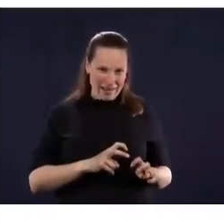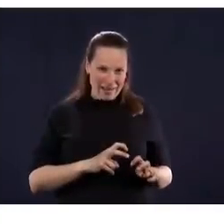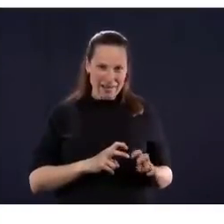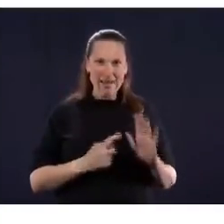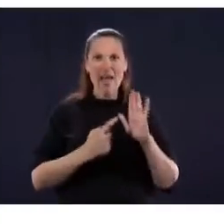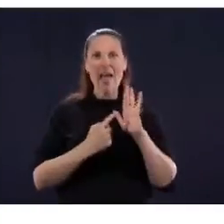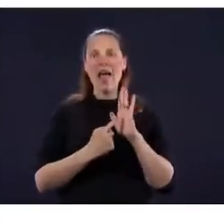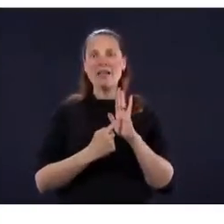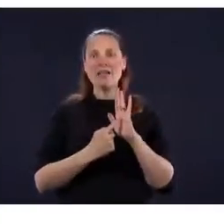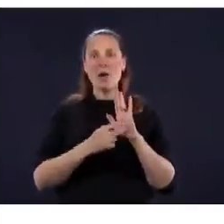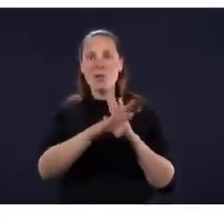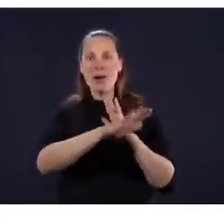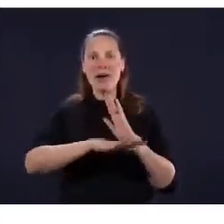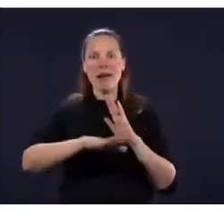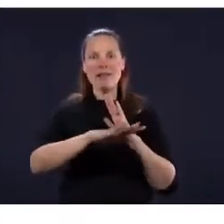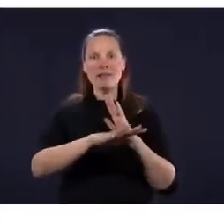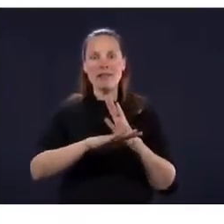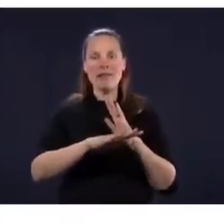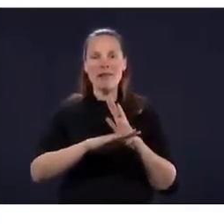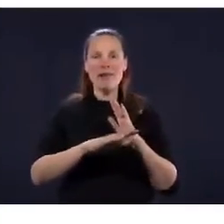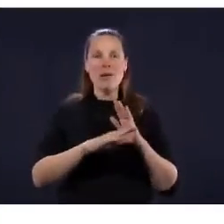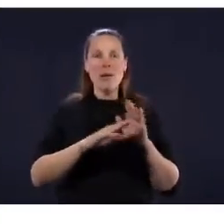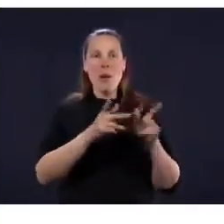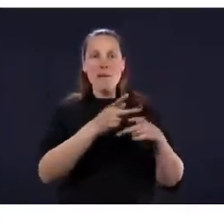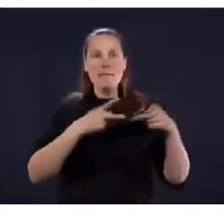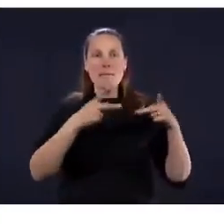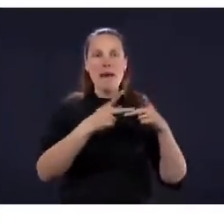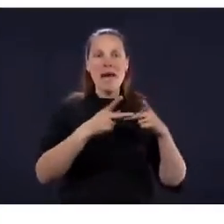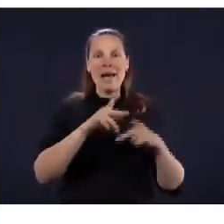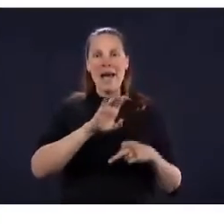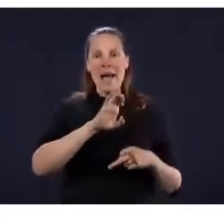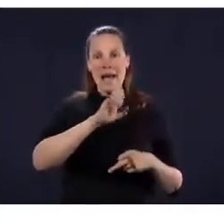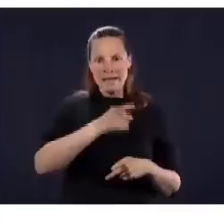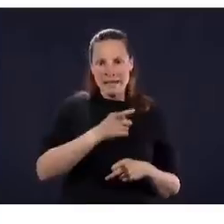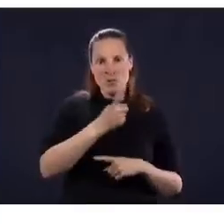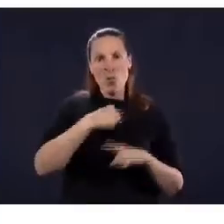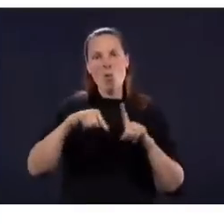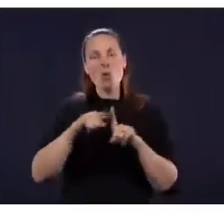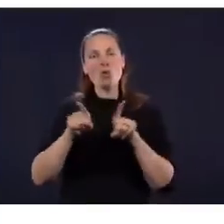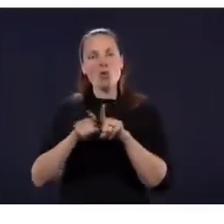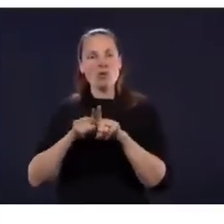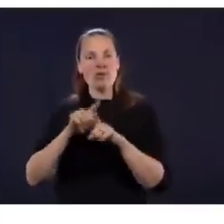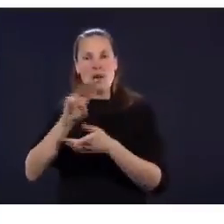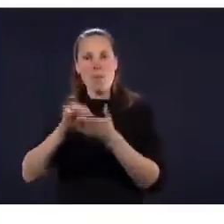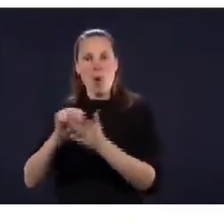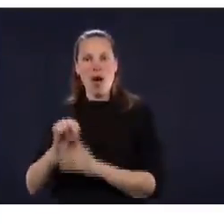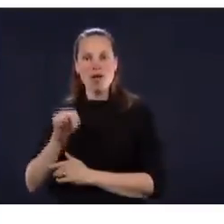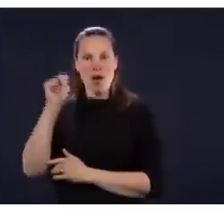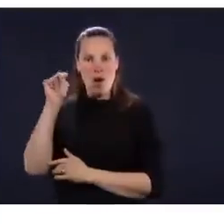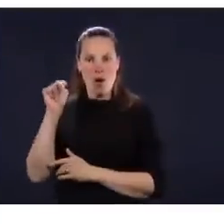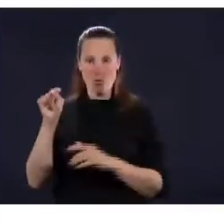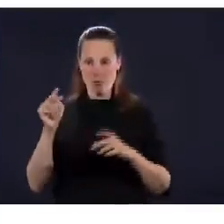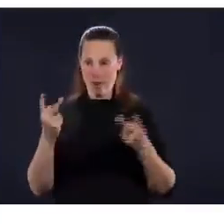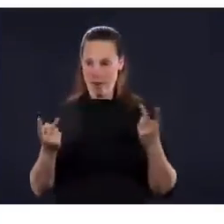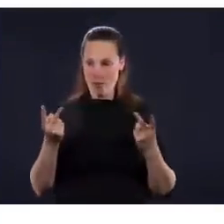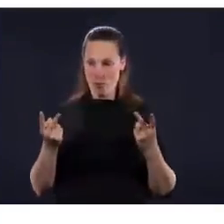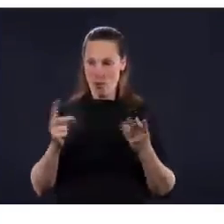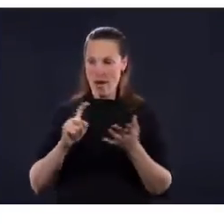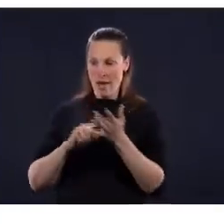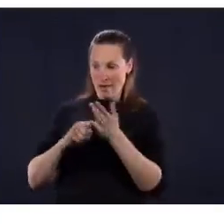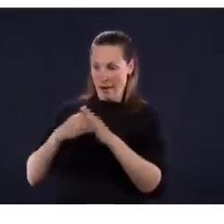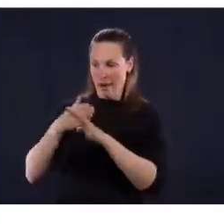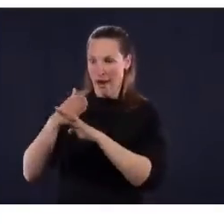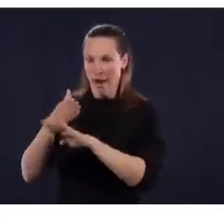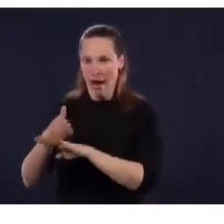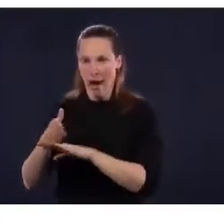de façon très, très détaillée par les directions de santé publique et par nous. Mais donc, pour les scénarios, on pourra vous les montrer, mais